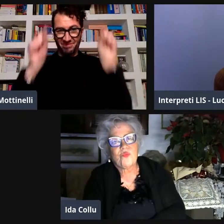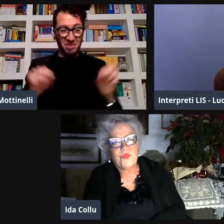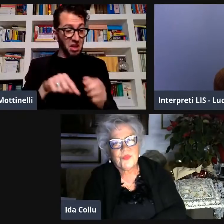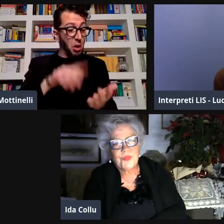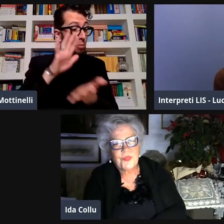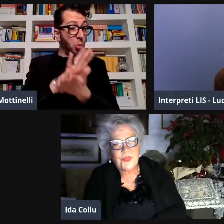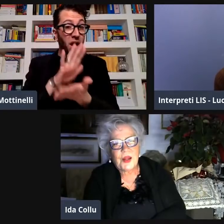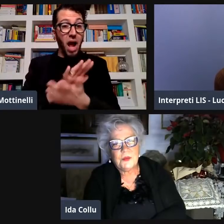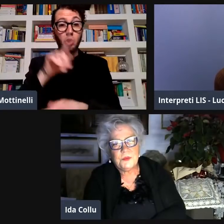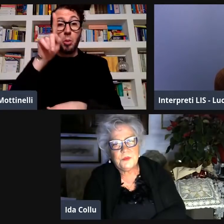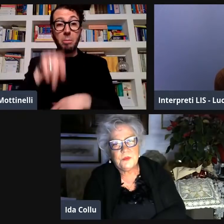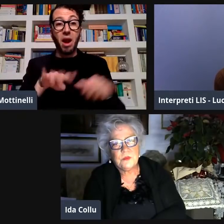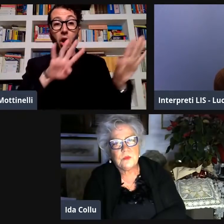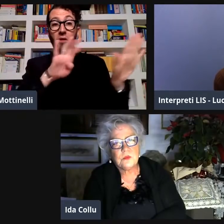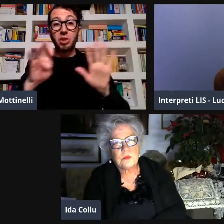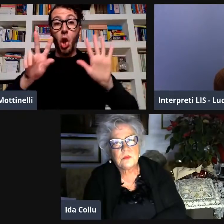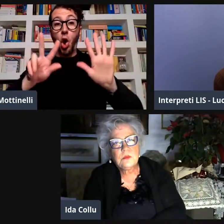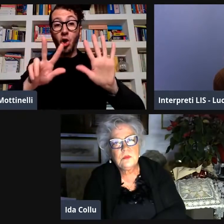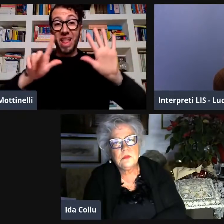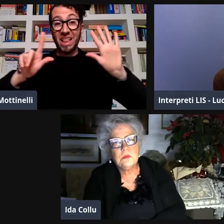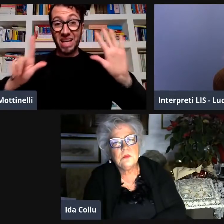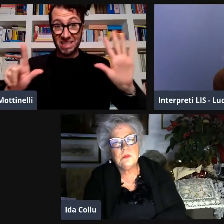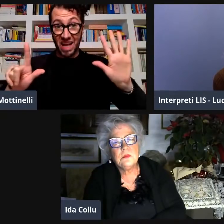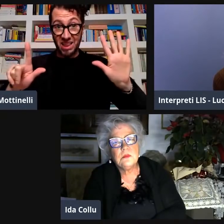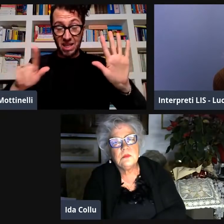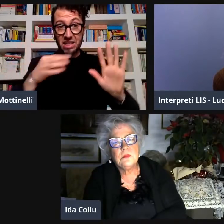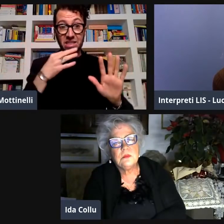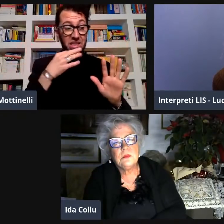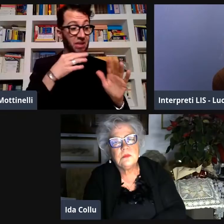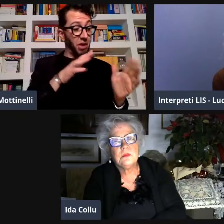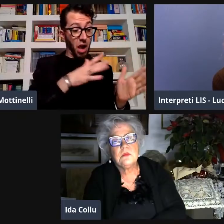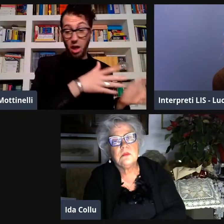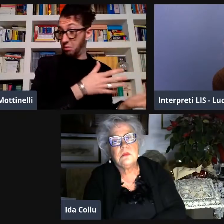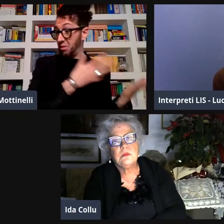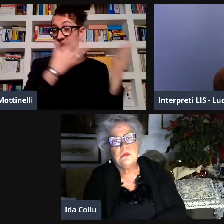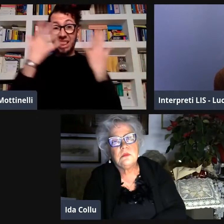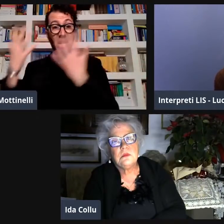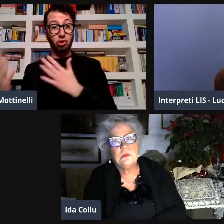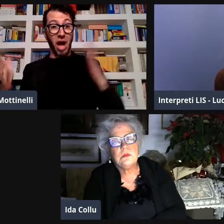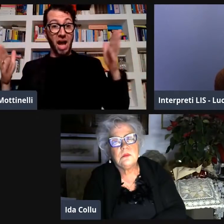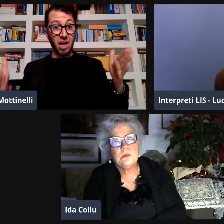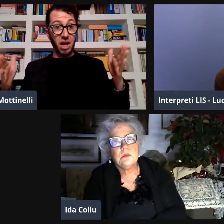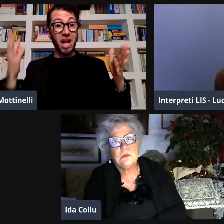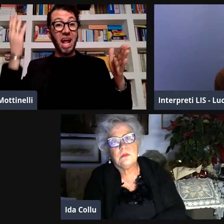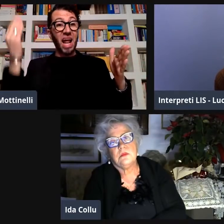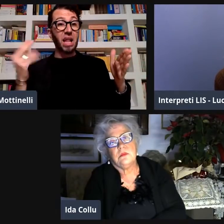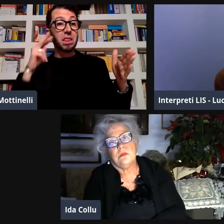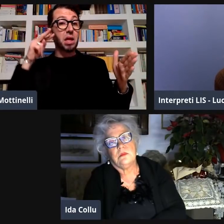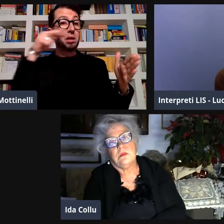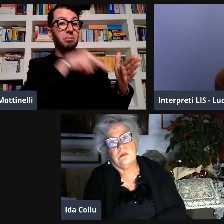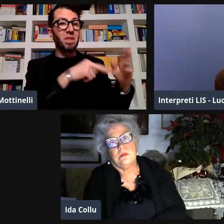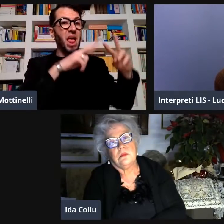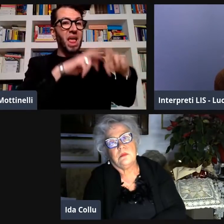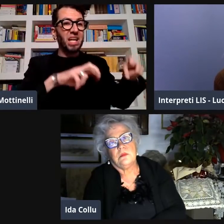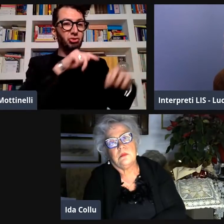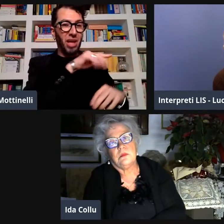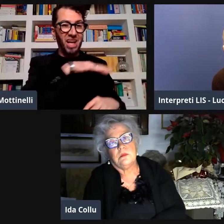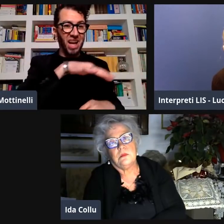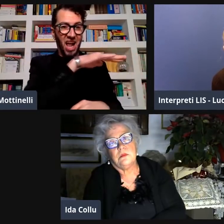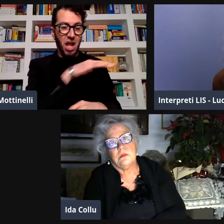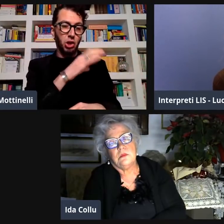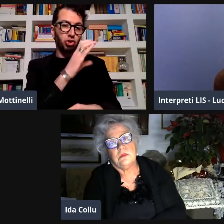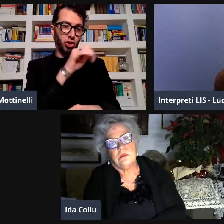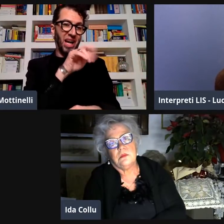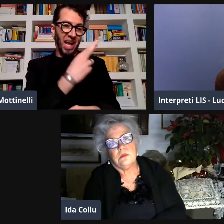poi appunto era arrivata Virginia Volterra aveva pubblicato questo libro in realtà nell'87 quindi diciamo che c'è stato